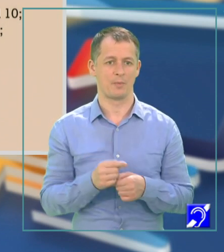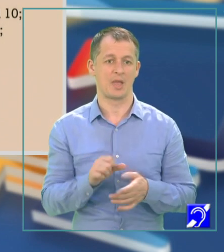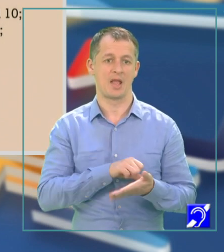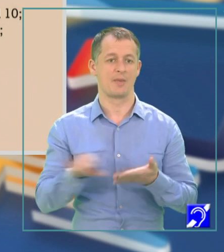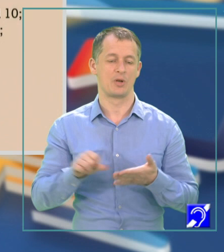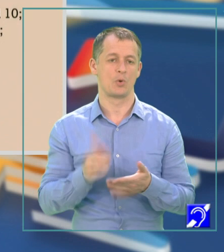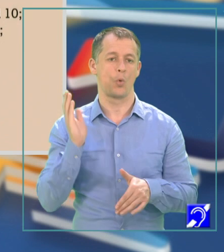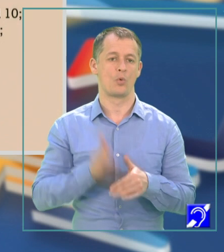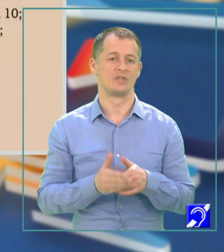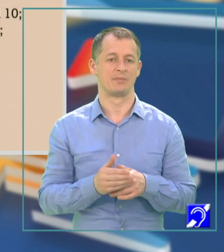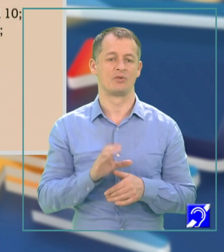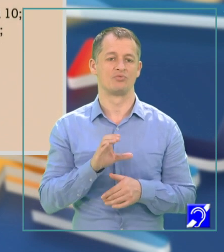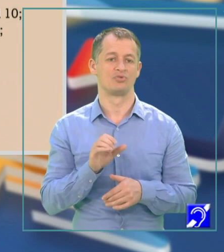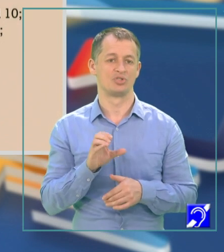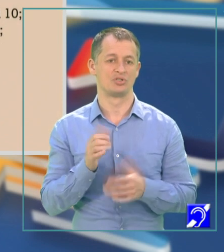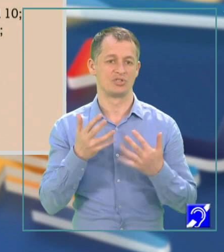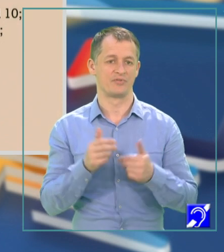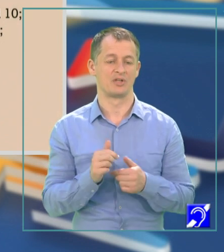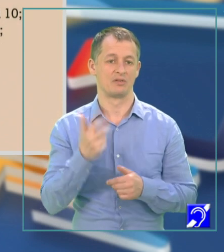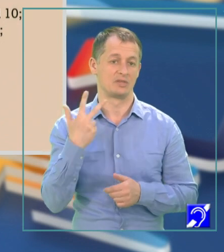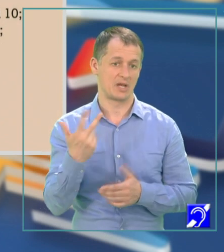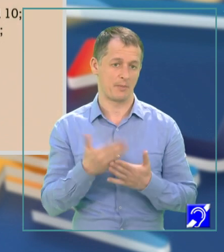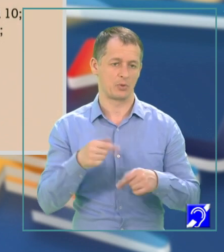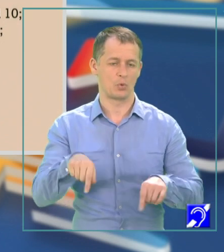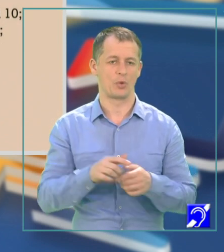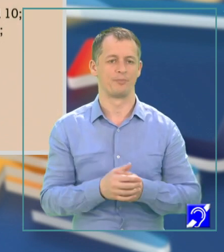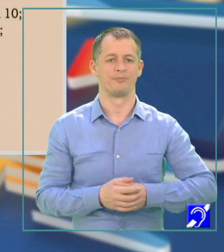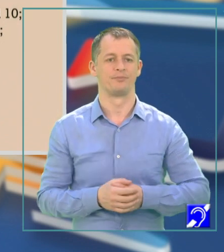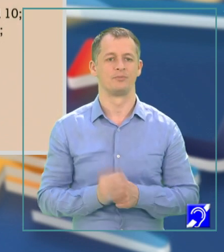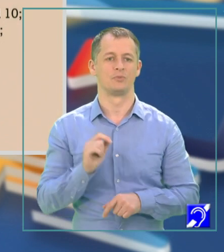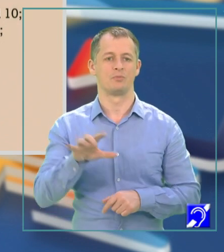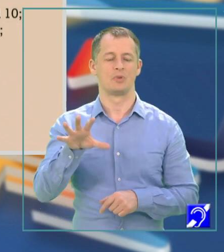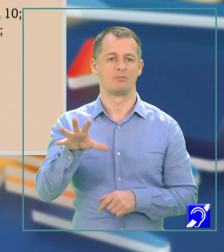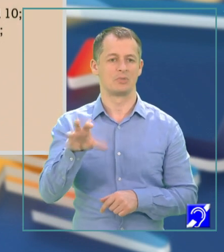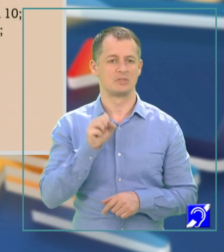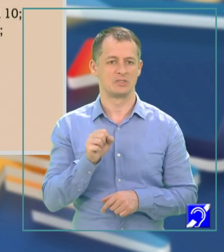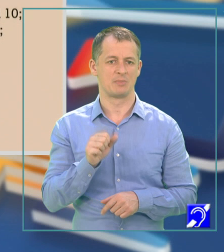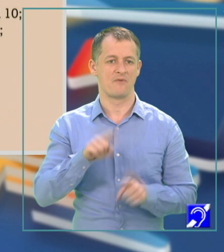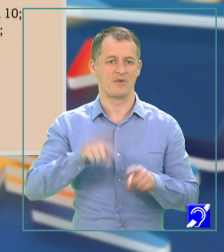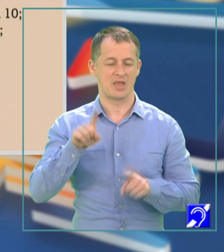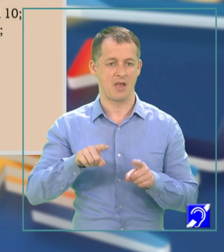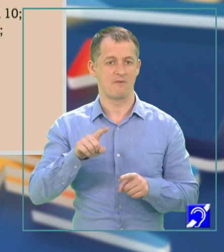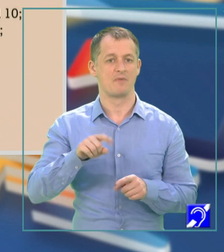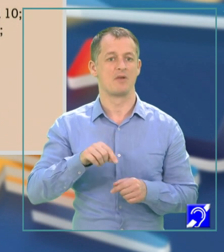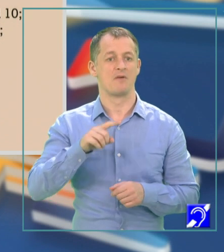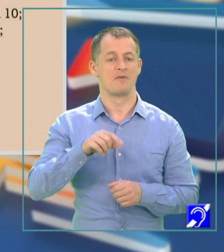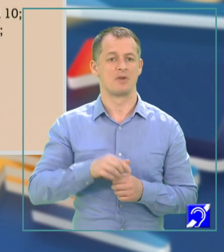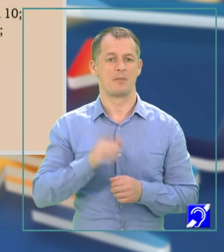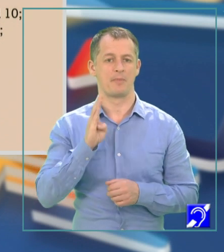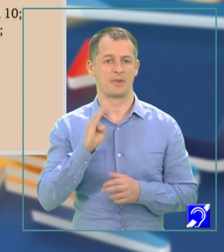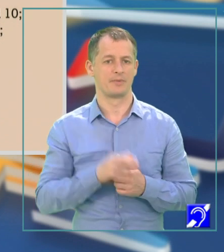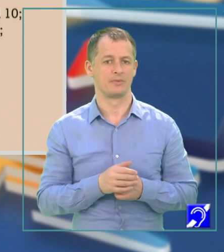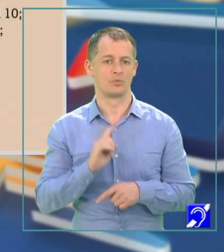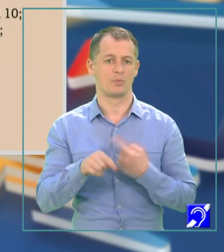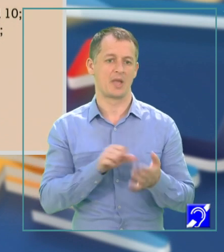ultima cifră, în cazul nostru, cifra 3. Reținem apoi în variabila B ultima cifră, număr mod 10, apoi